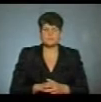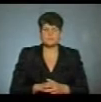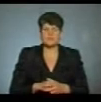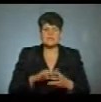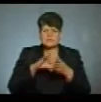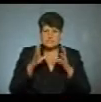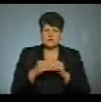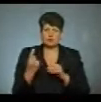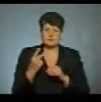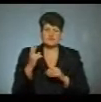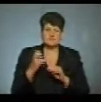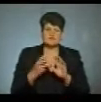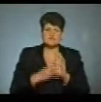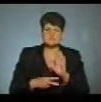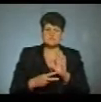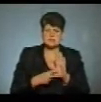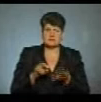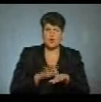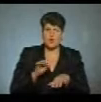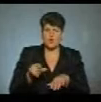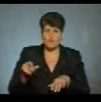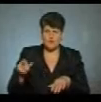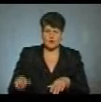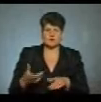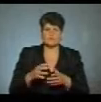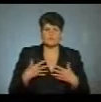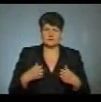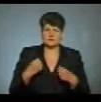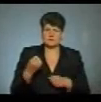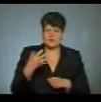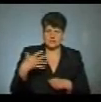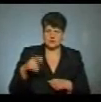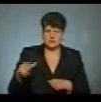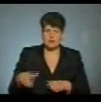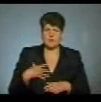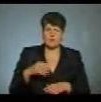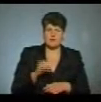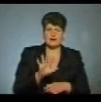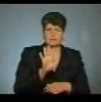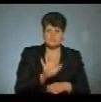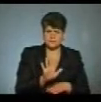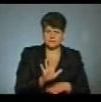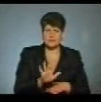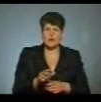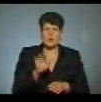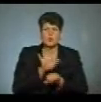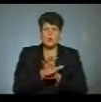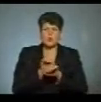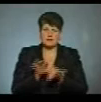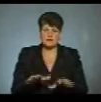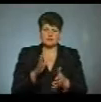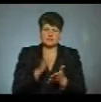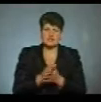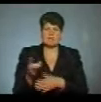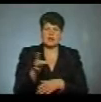Загалом в області 287 хворих на коронавірус видужили 15 людей, померли п'ятеро. Коронавірус зафіксували